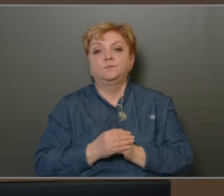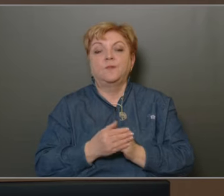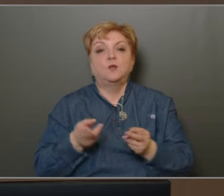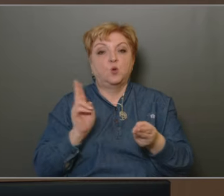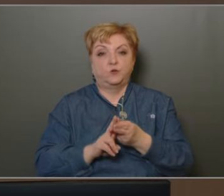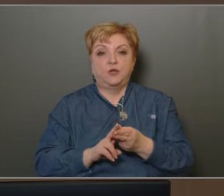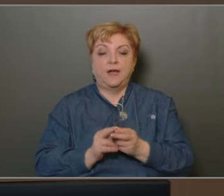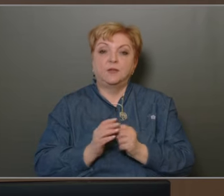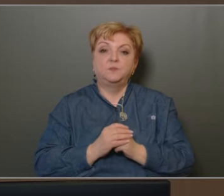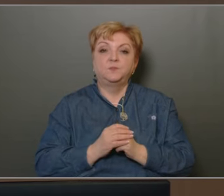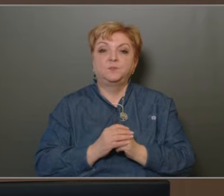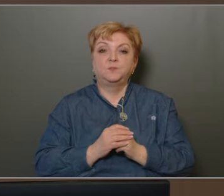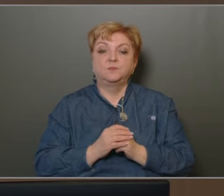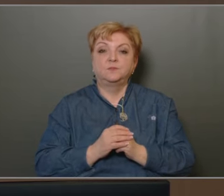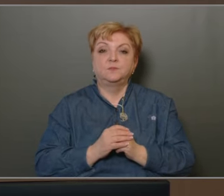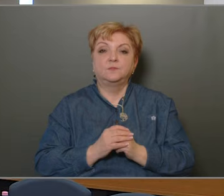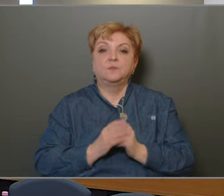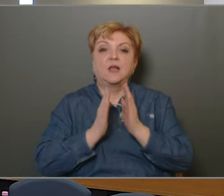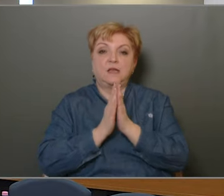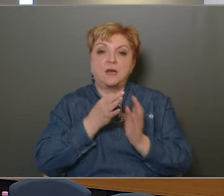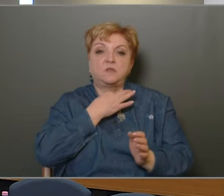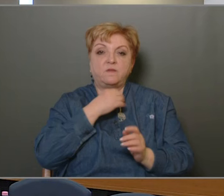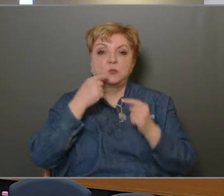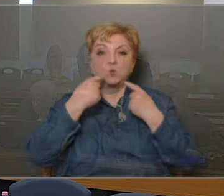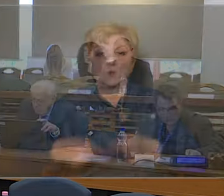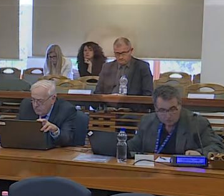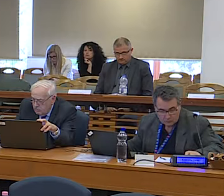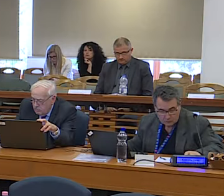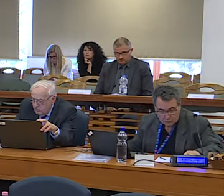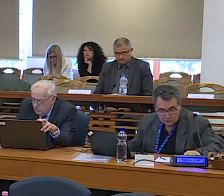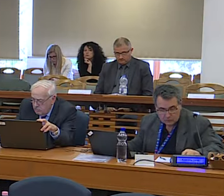minősített többséggel. Kérem, döntsünk.